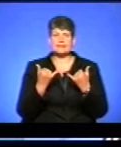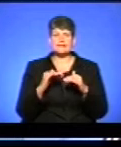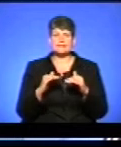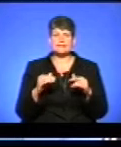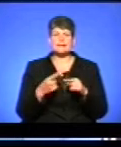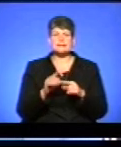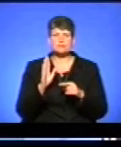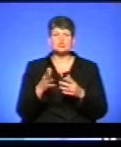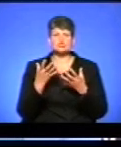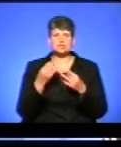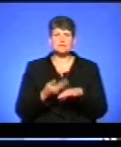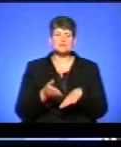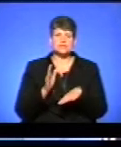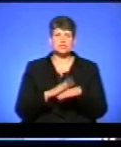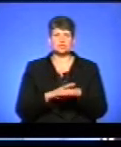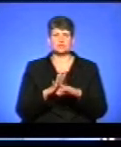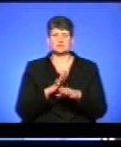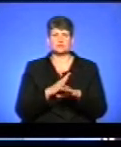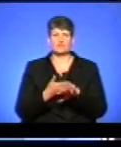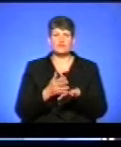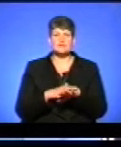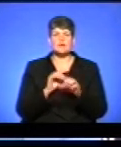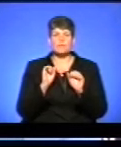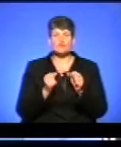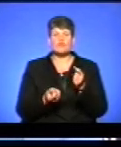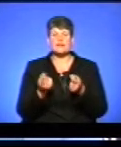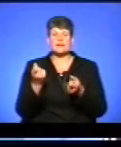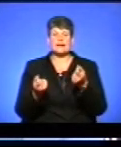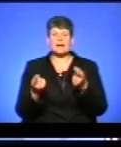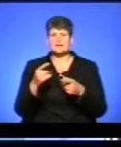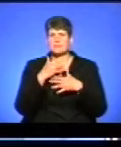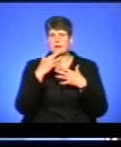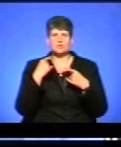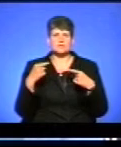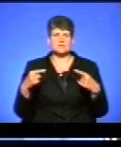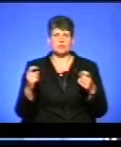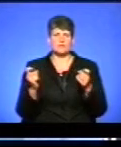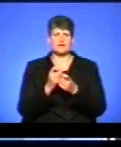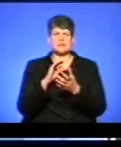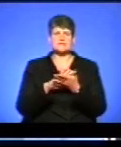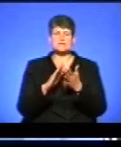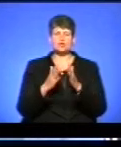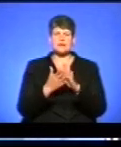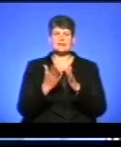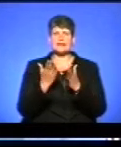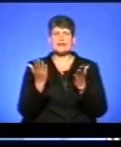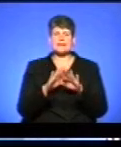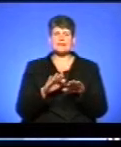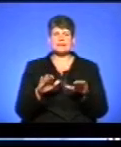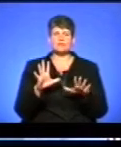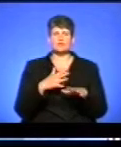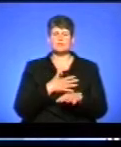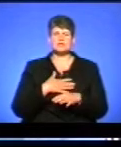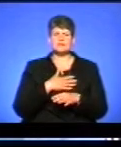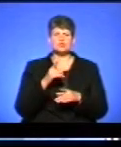більш складніше і більш напруженіше. І можуть виникати дуже багато конфліктних ситуацій, де діти будуть власне вступники переживати,